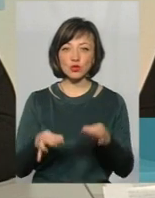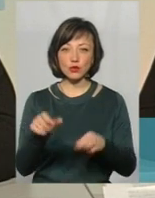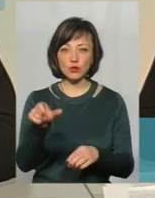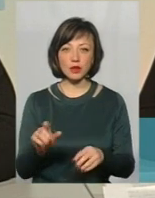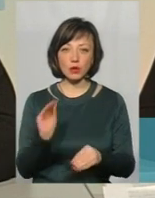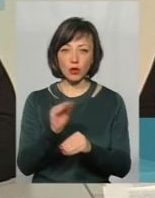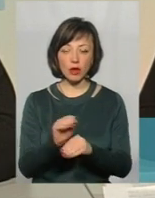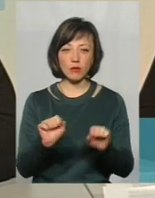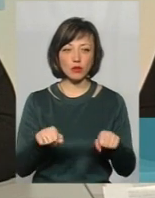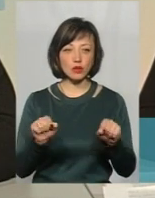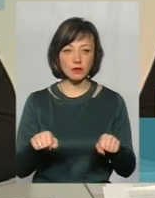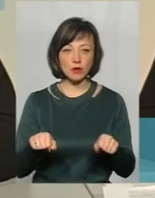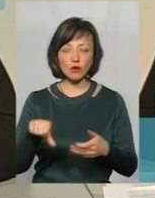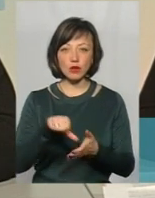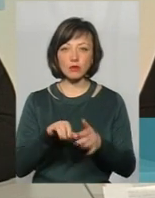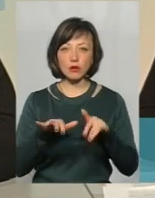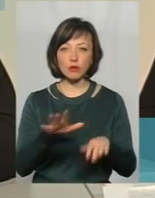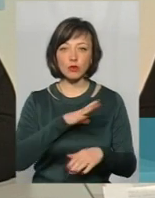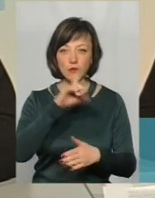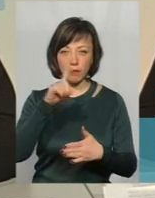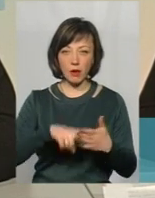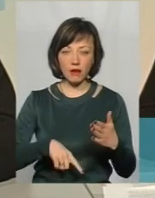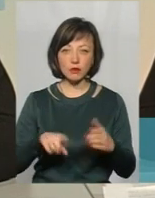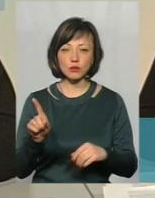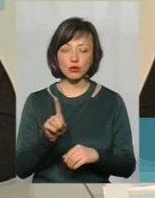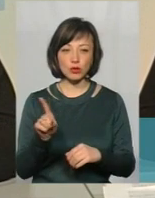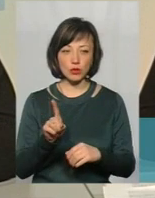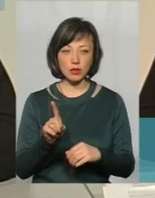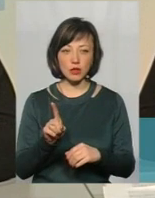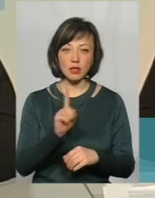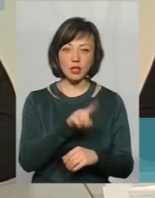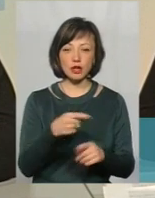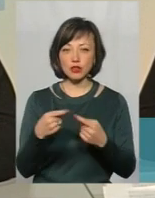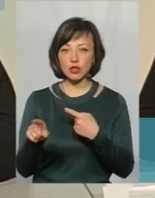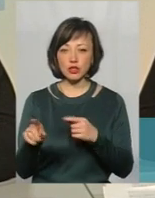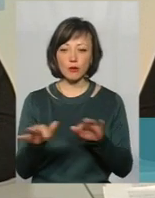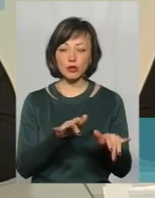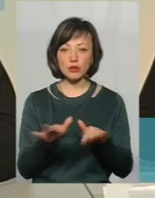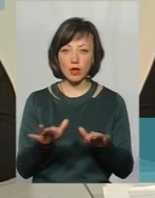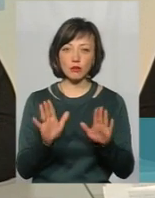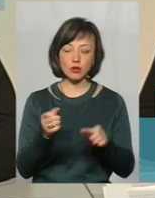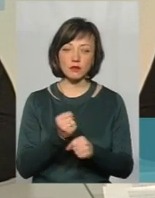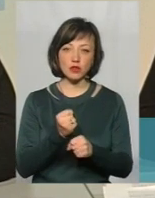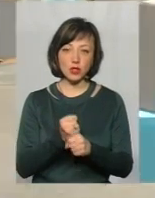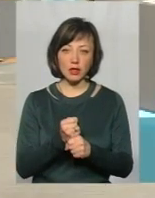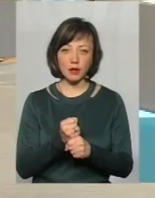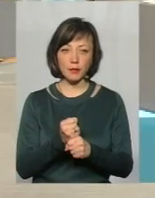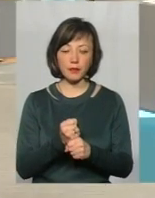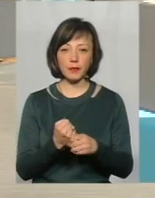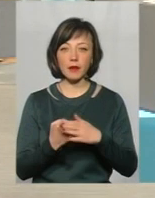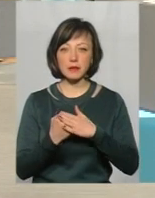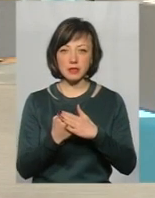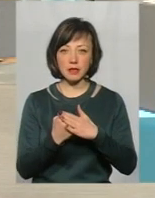додасть можливість учасникам процесу бути впевненими про те, що та чи інша процесуальна дія буде вчинена на